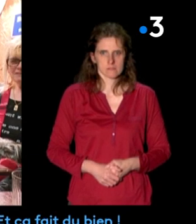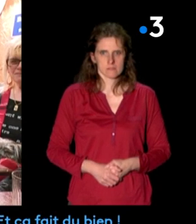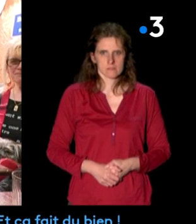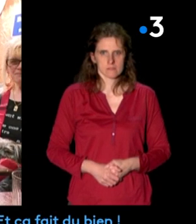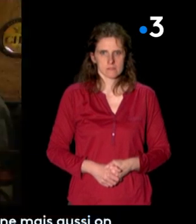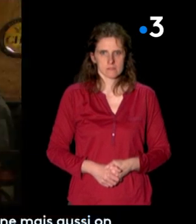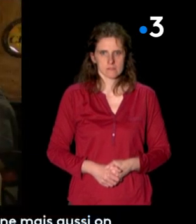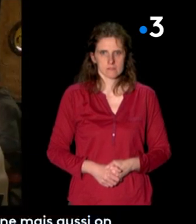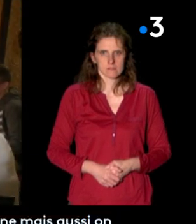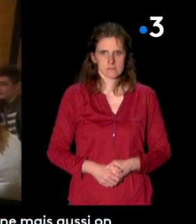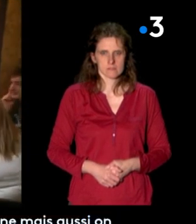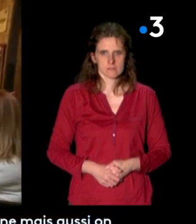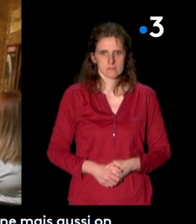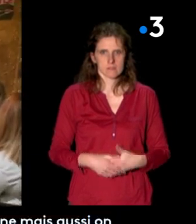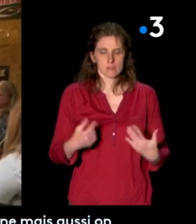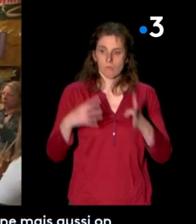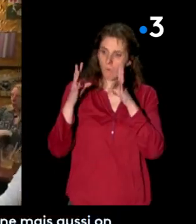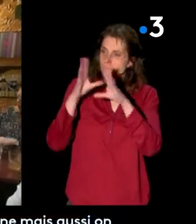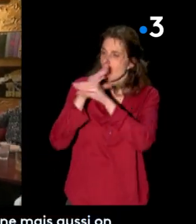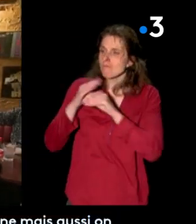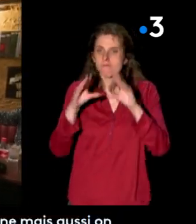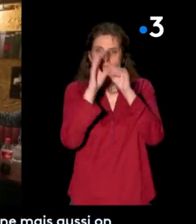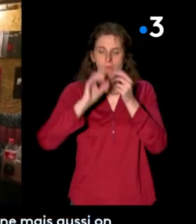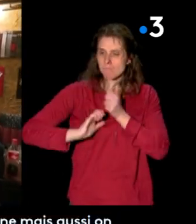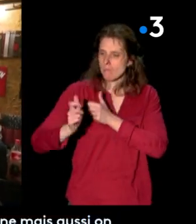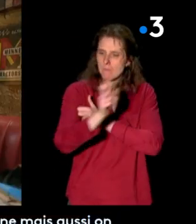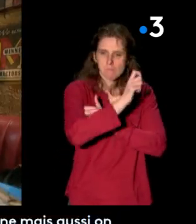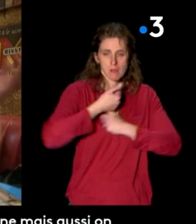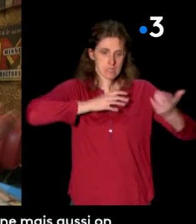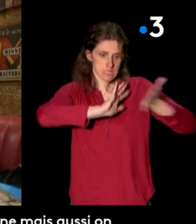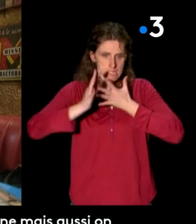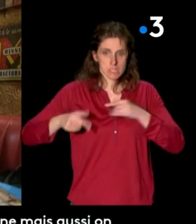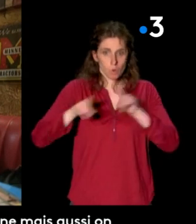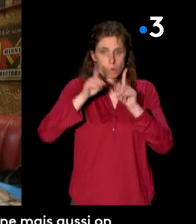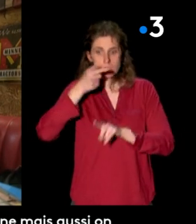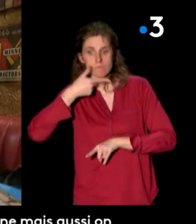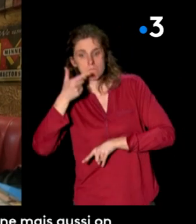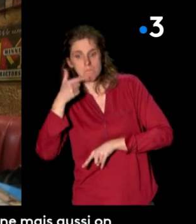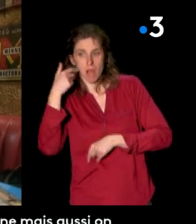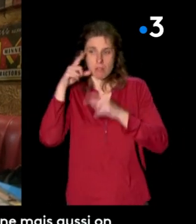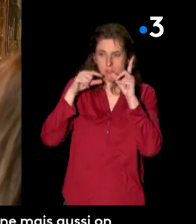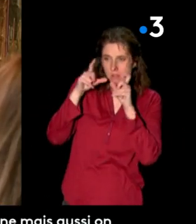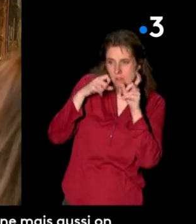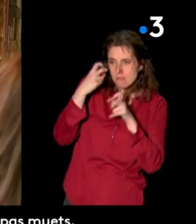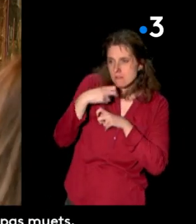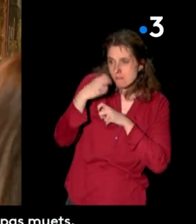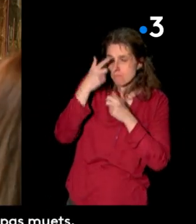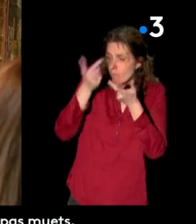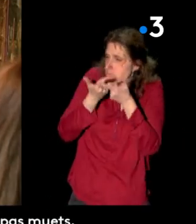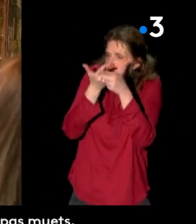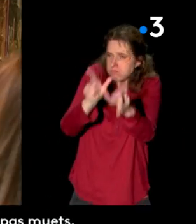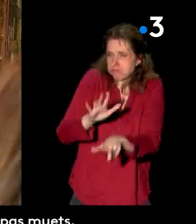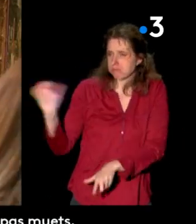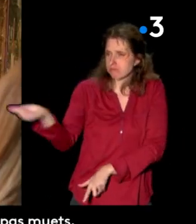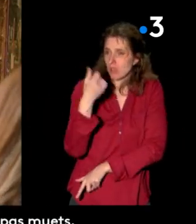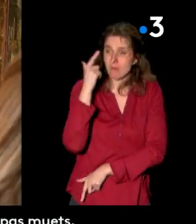ça fait du bien. Les conversations s'enchaînent, on signe, mais aussi on oralise, on lit sur les lèvres, on fait comme on veut, car